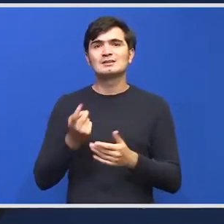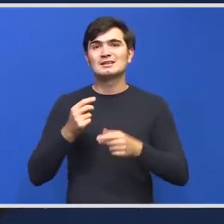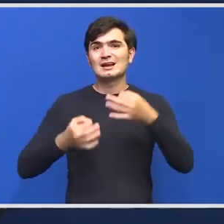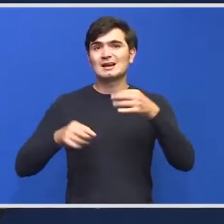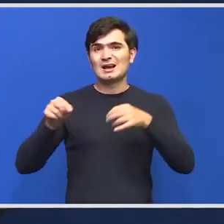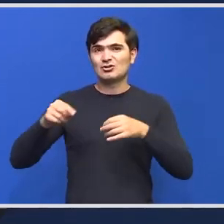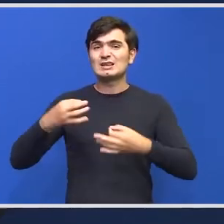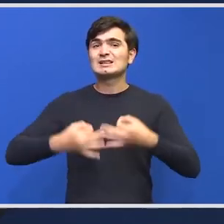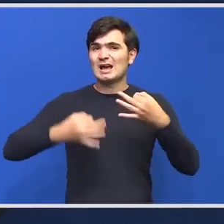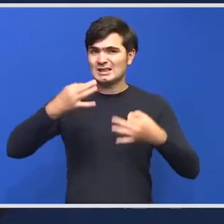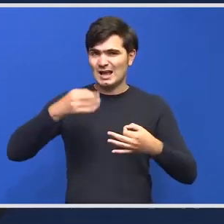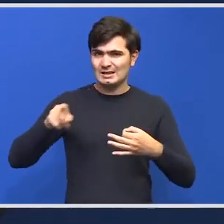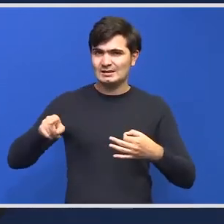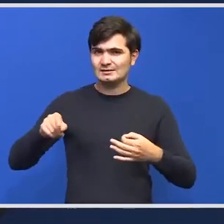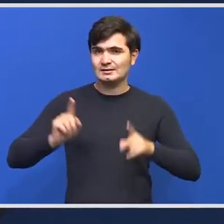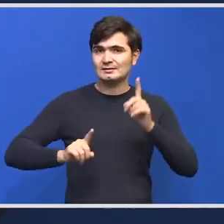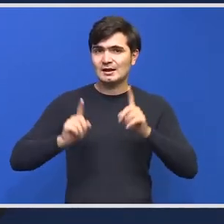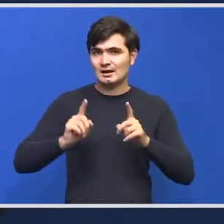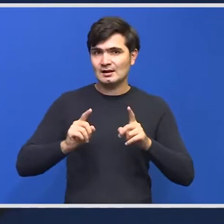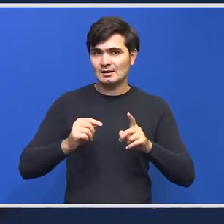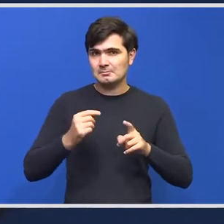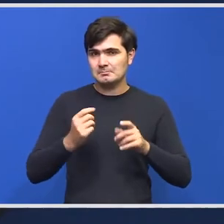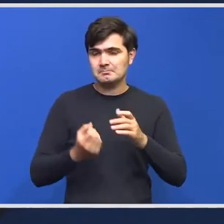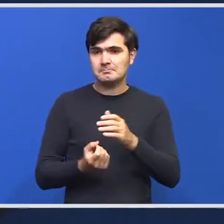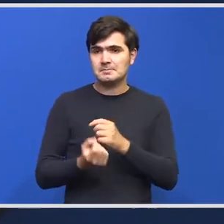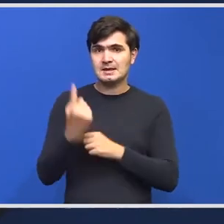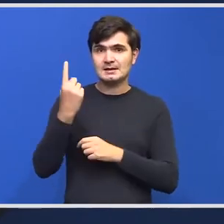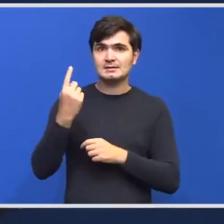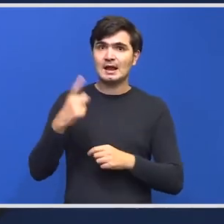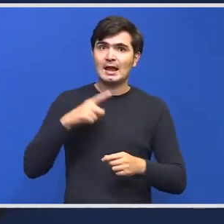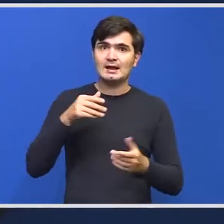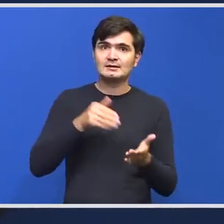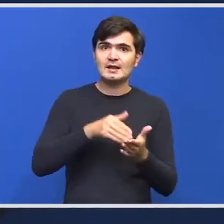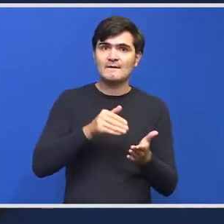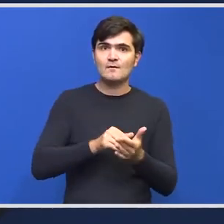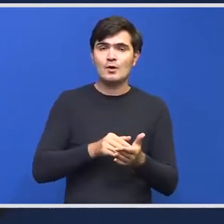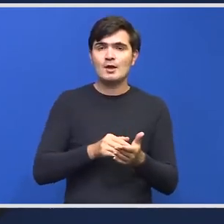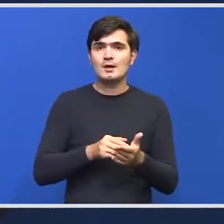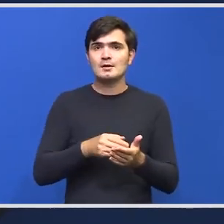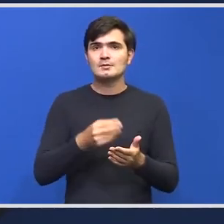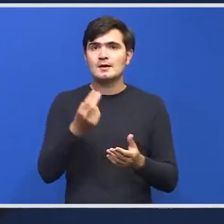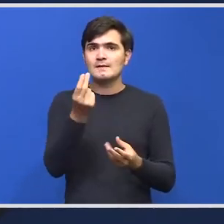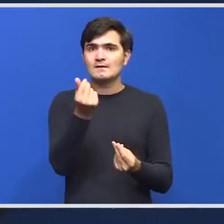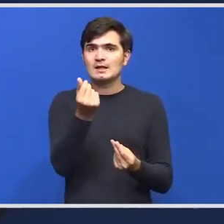această analiză va ieși o necesitate de finanțare în plus sau o